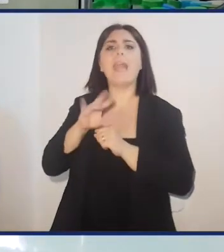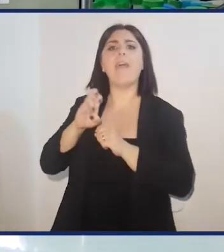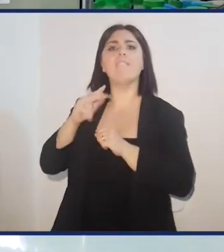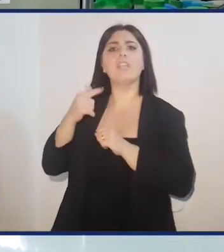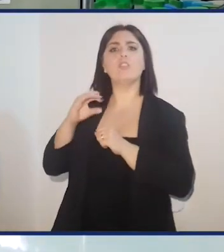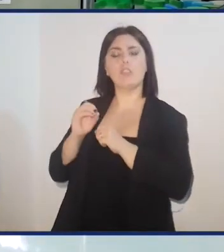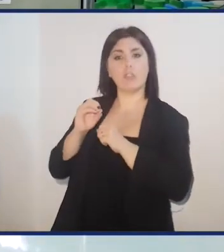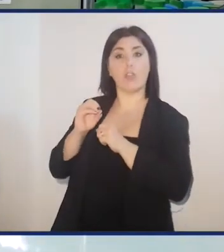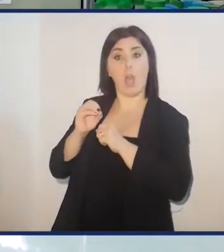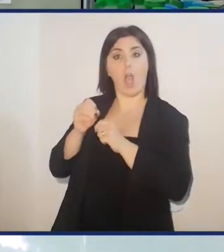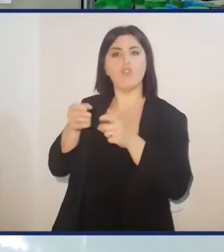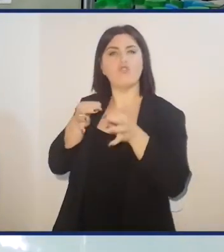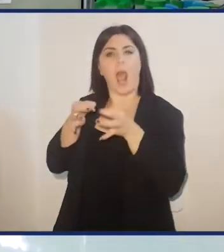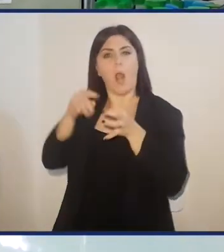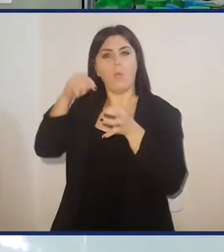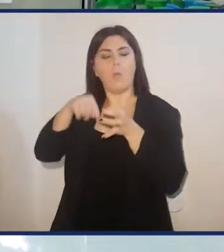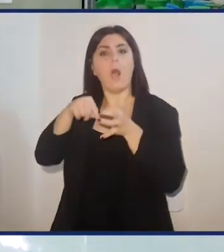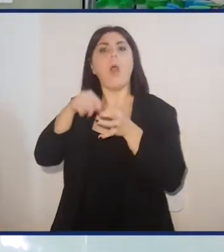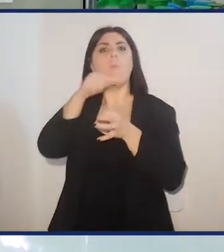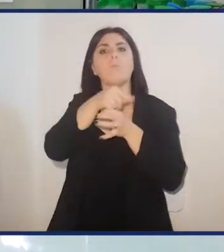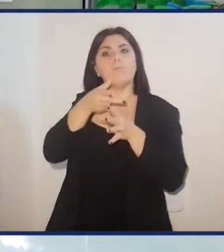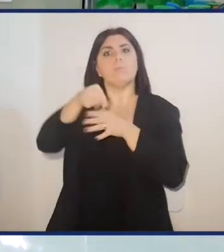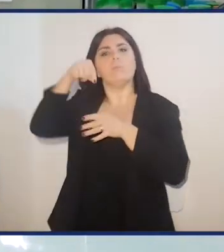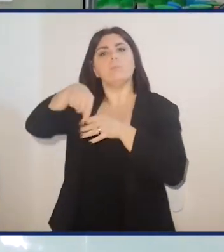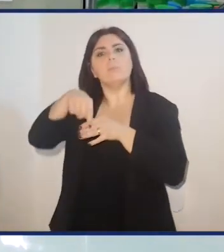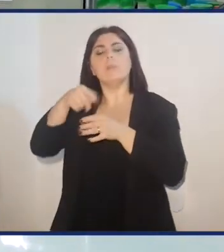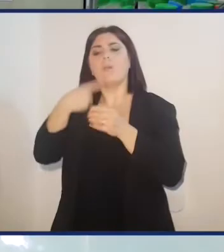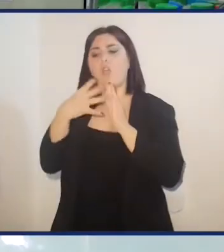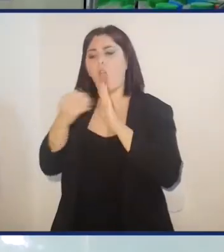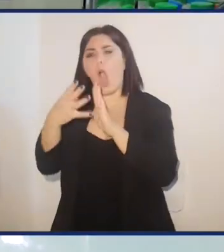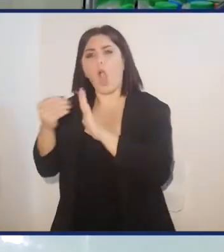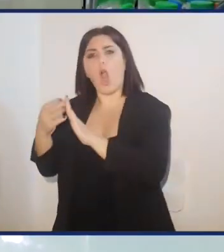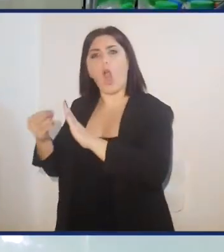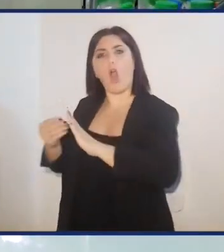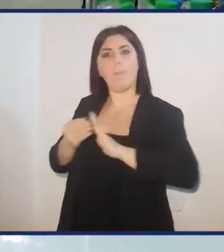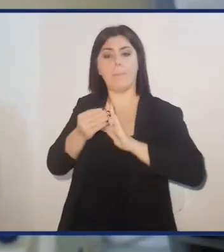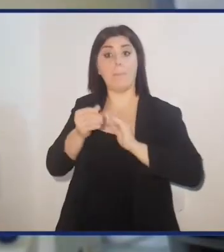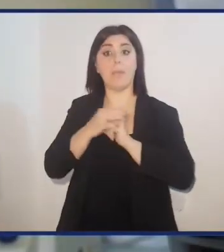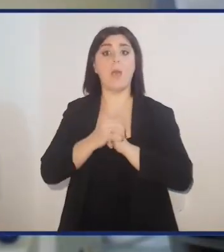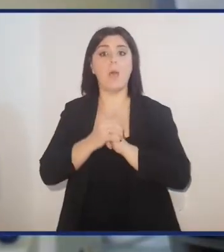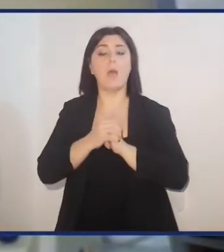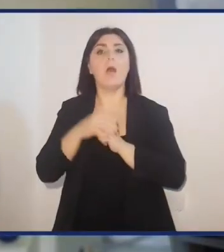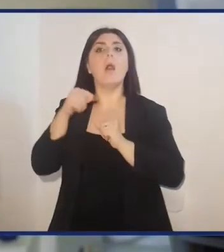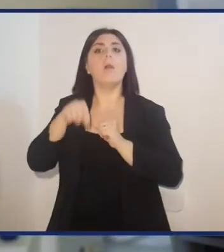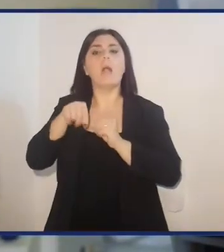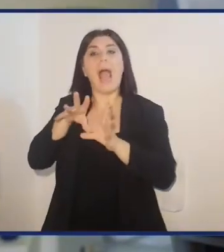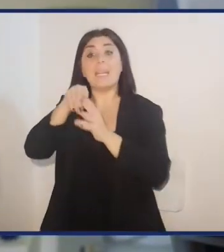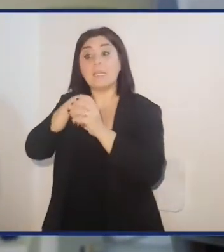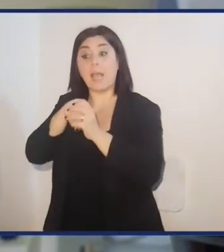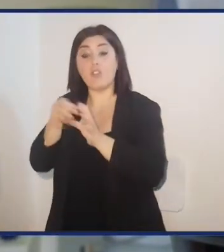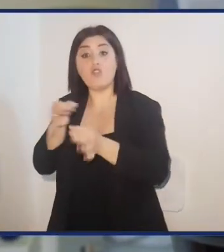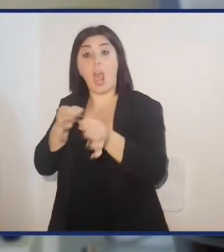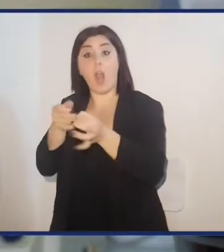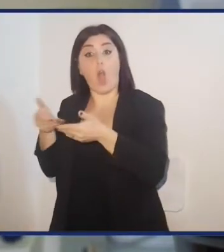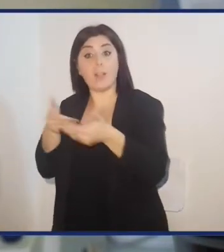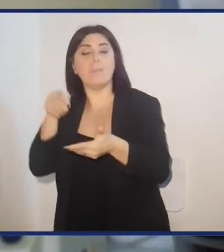di lievito, nel quale questa sequenza sarà prodotta in molteplici copie. Sequenza nucleotidica che all